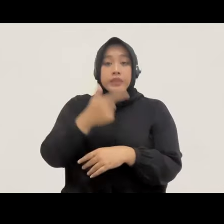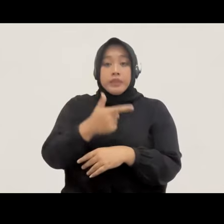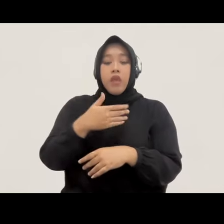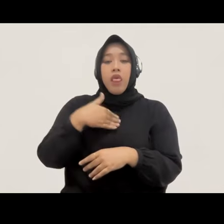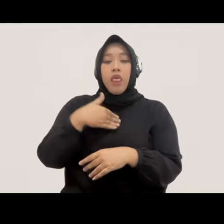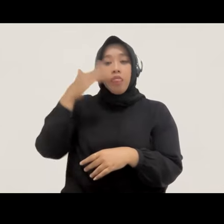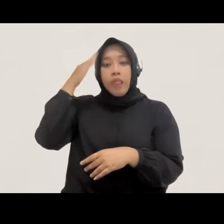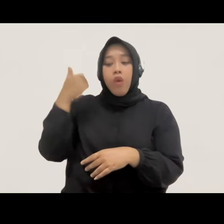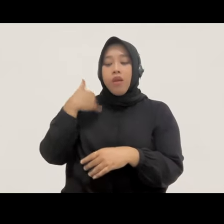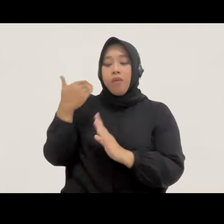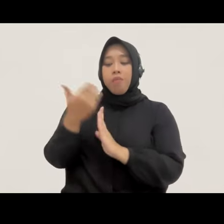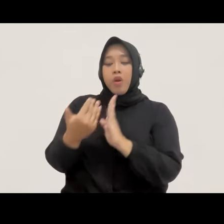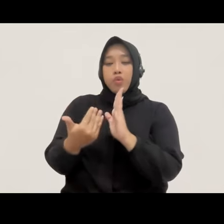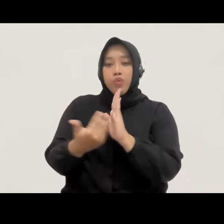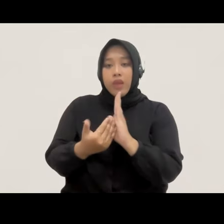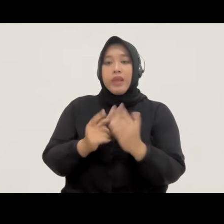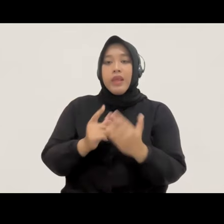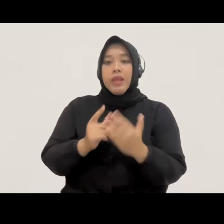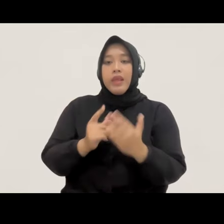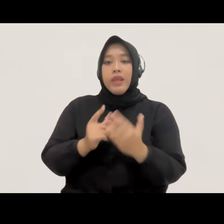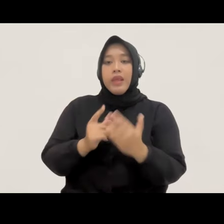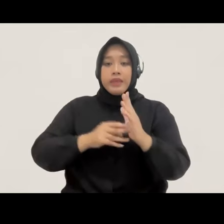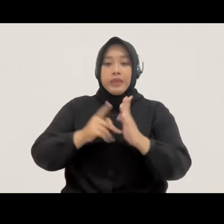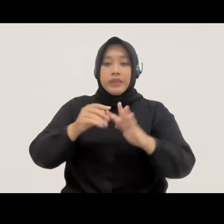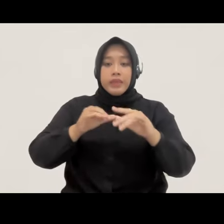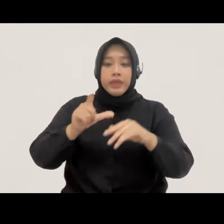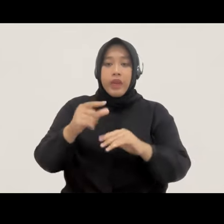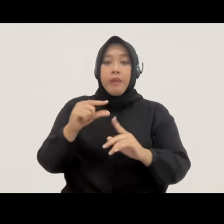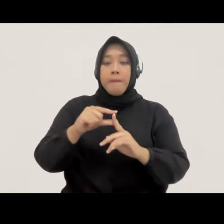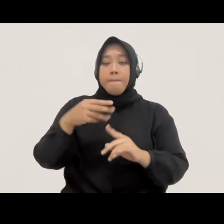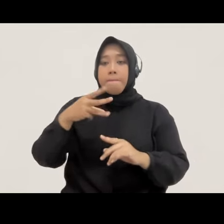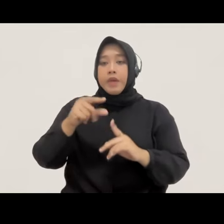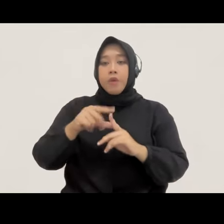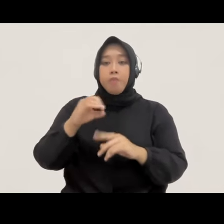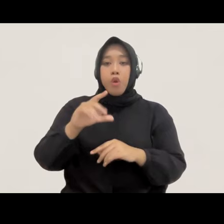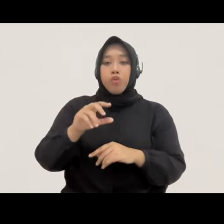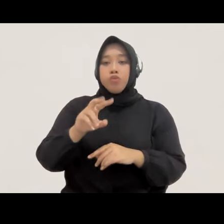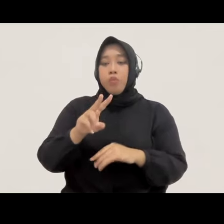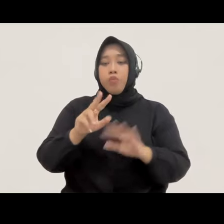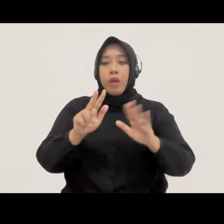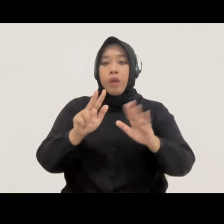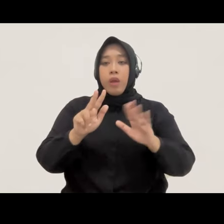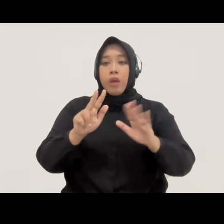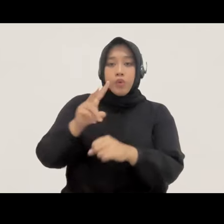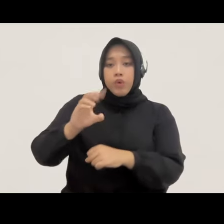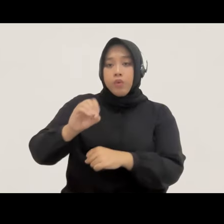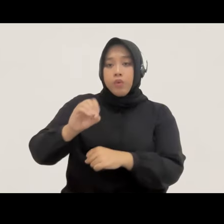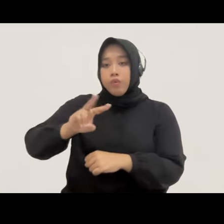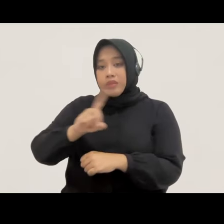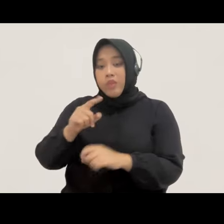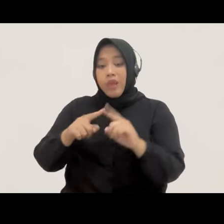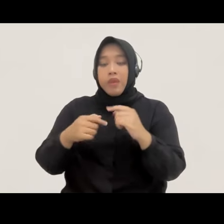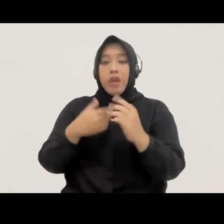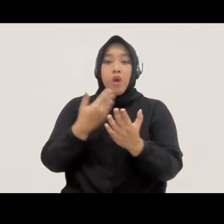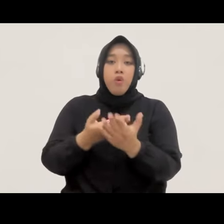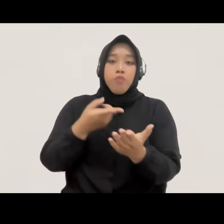punya peraturan internal, yang diperpol nomor 8 tahun 2021 tentang keadilan restoratif, tapi dalam pelaksanaannya banyak